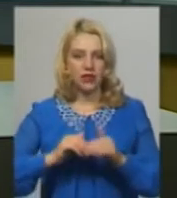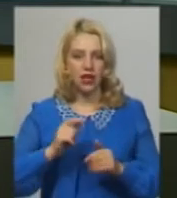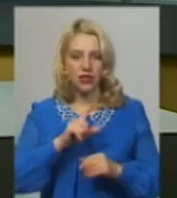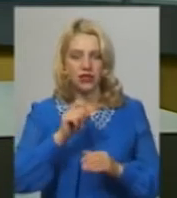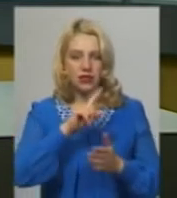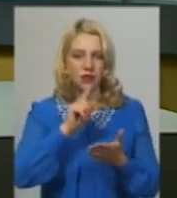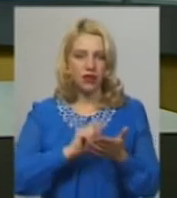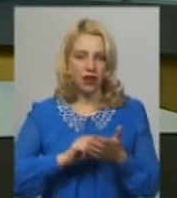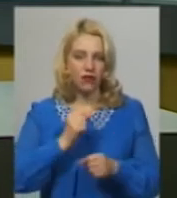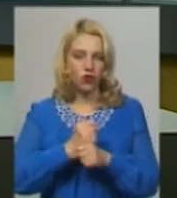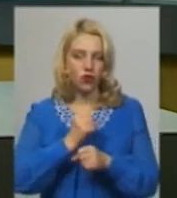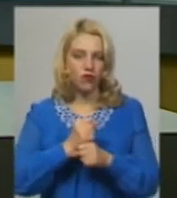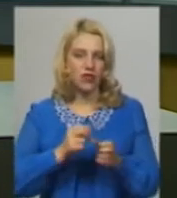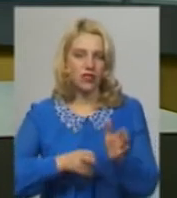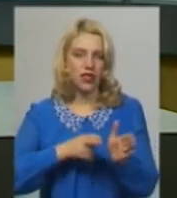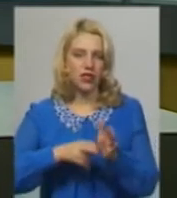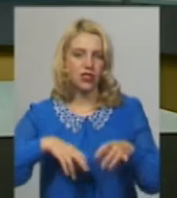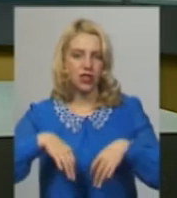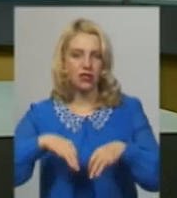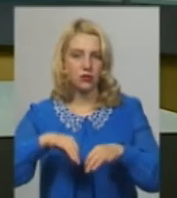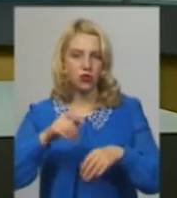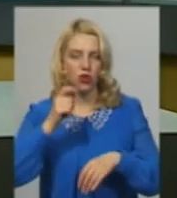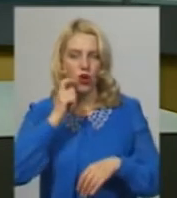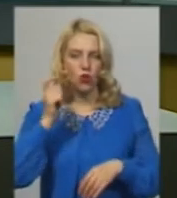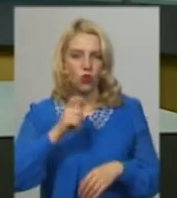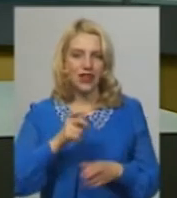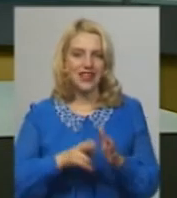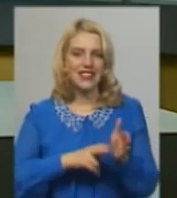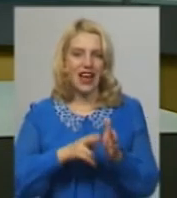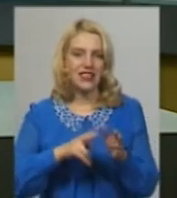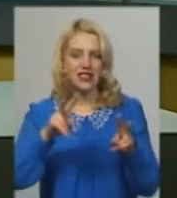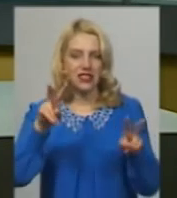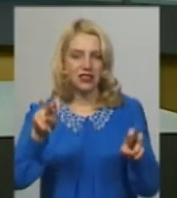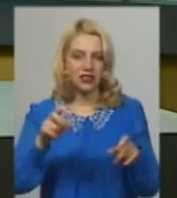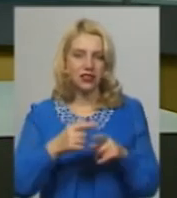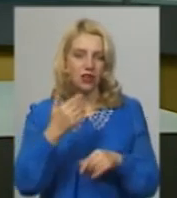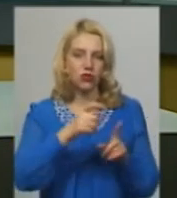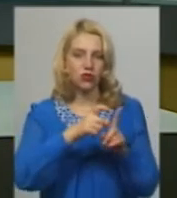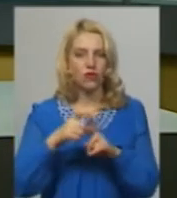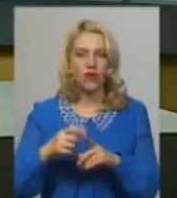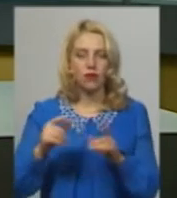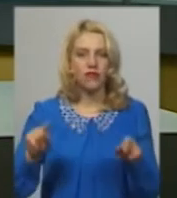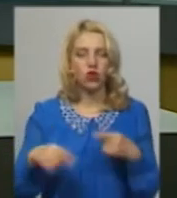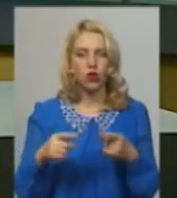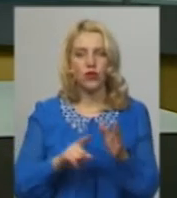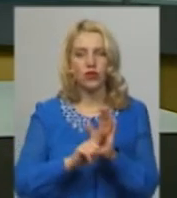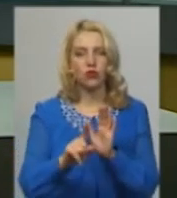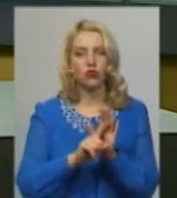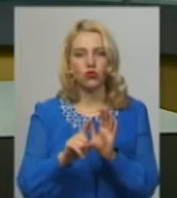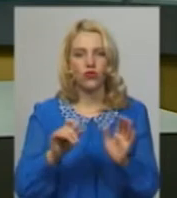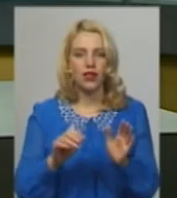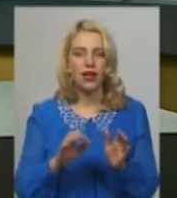залізничного транспорту Акціонерного товариства «Укрзалізниця» Владислав Бондар. За його словами, відновлення курсування